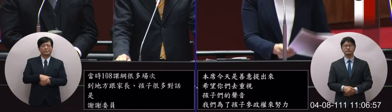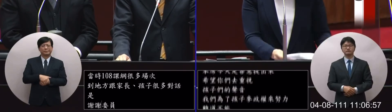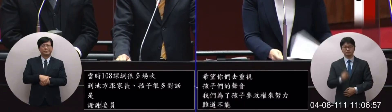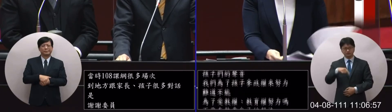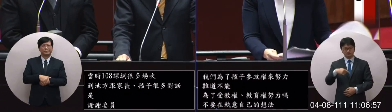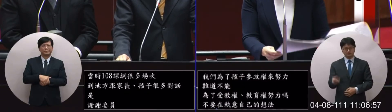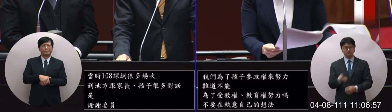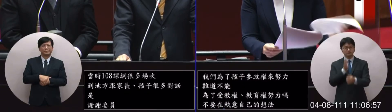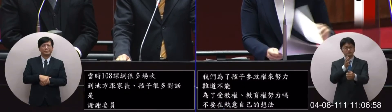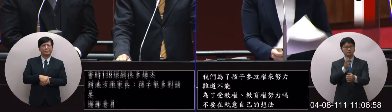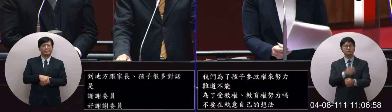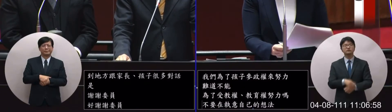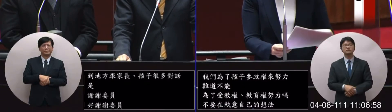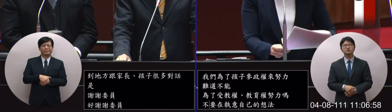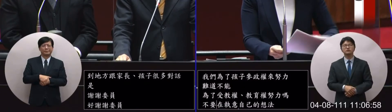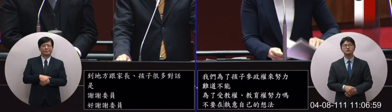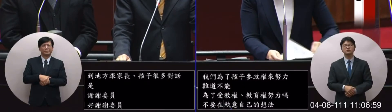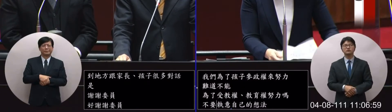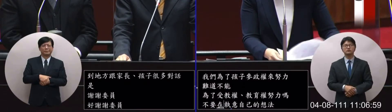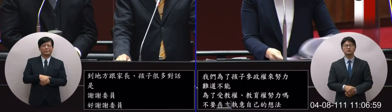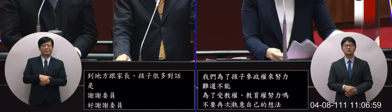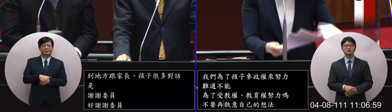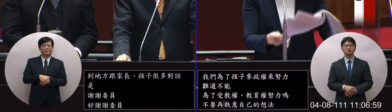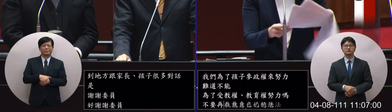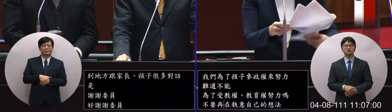我要再請教的是就是